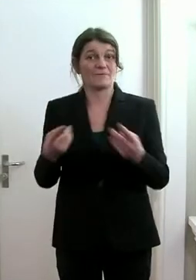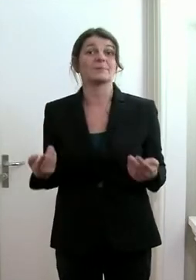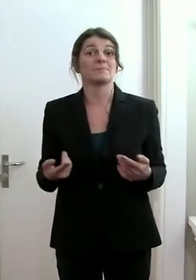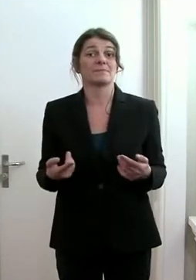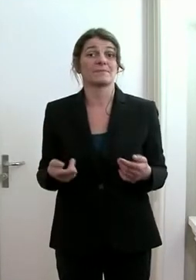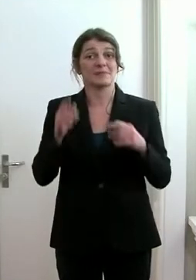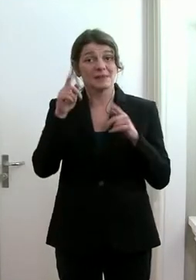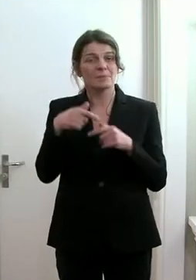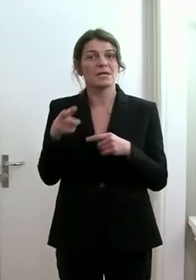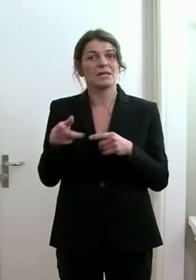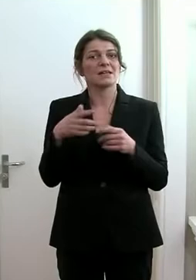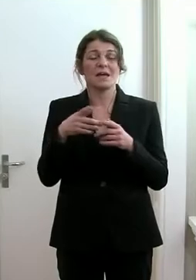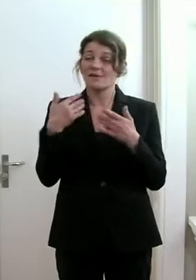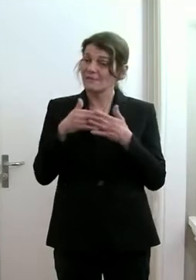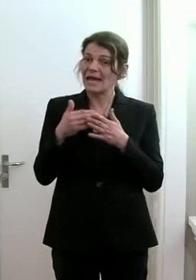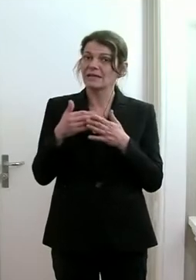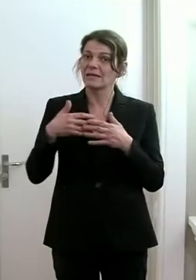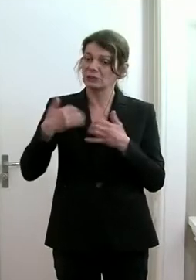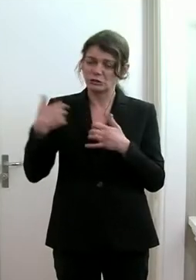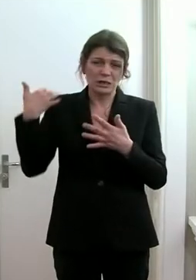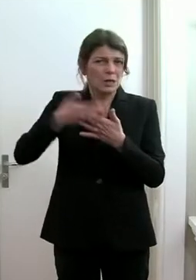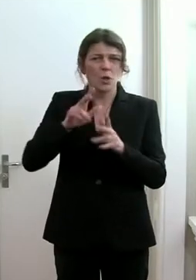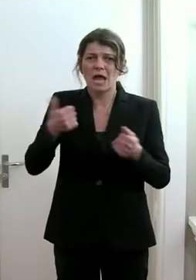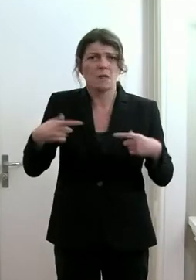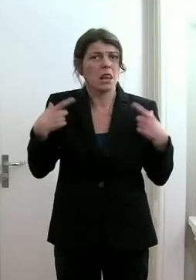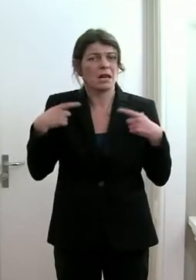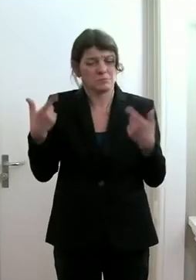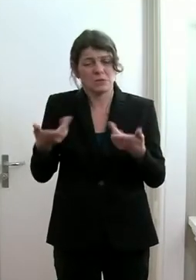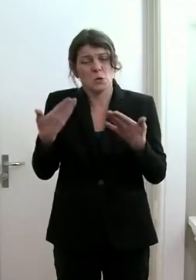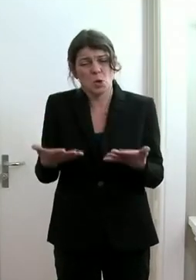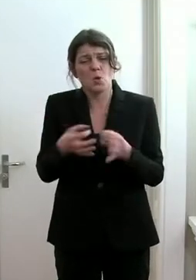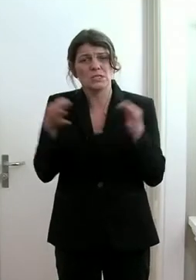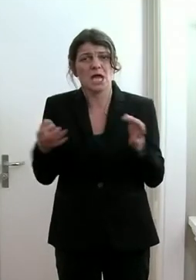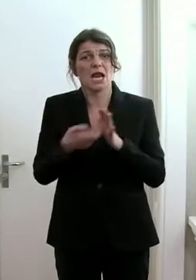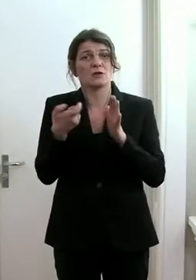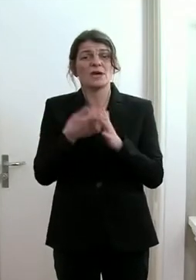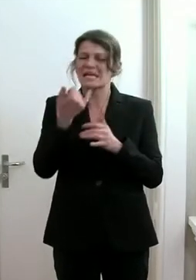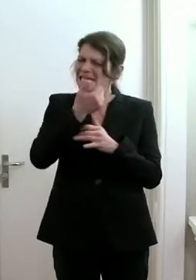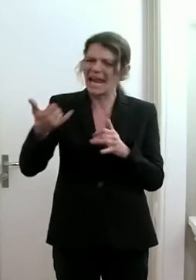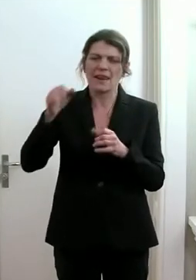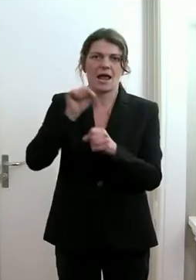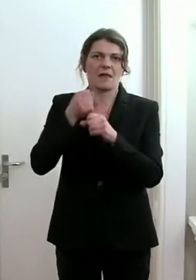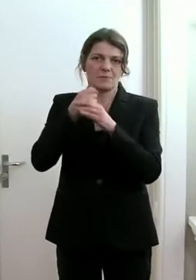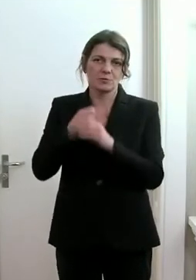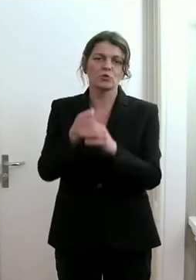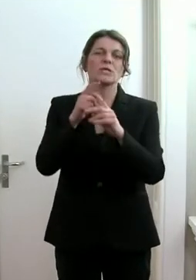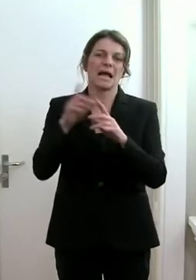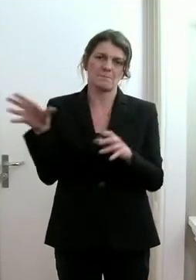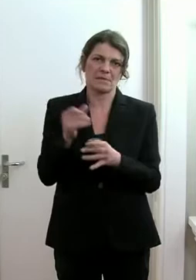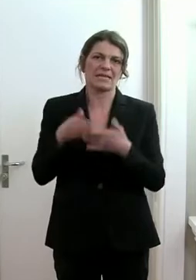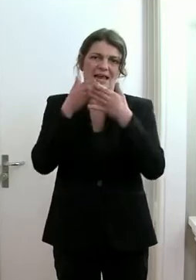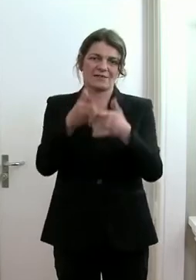weiteren historischen Herausforderung für unser Land einbringen kann. Besten Dank.